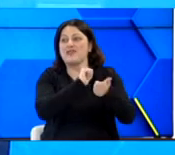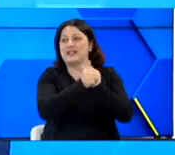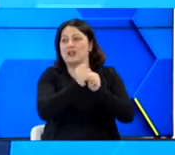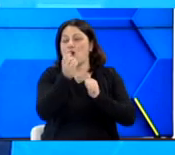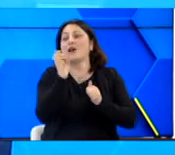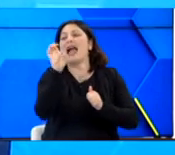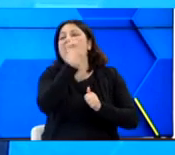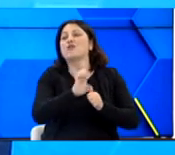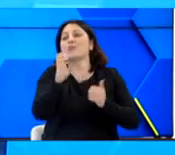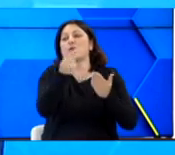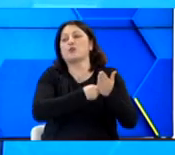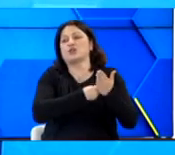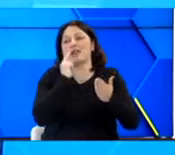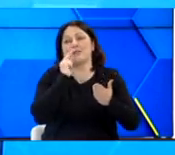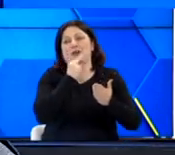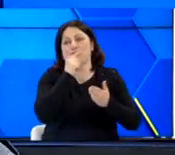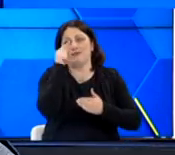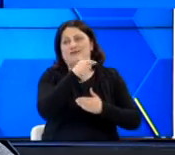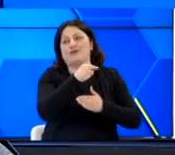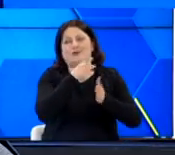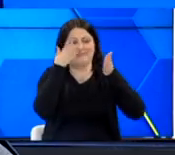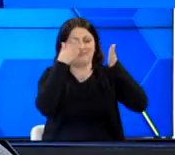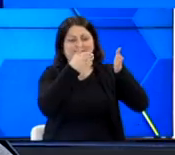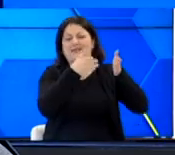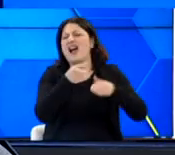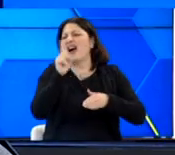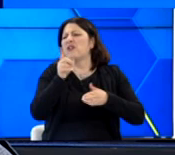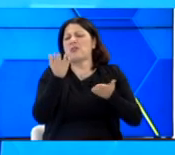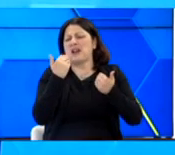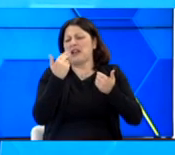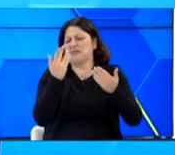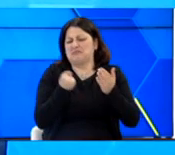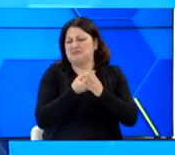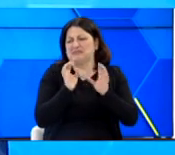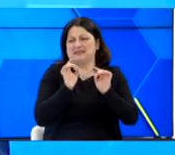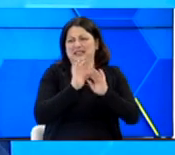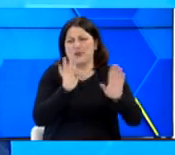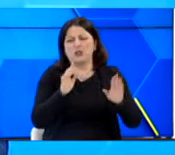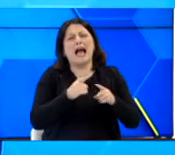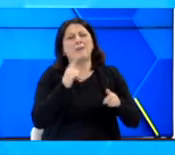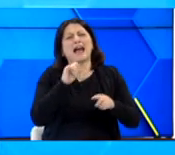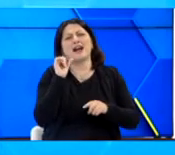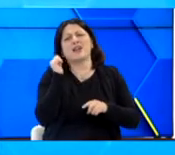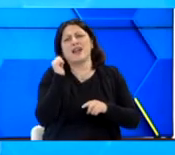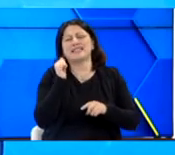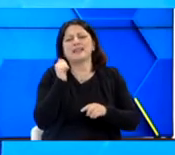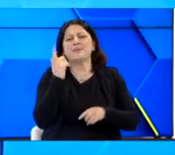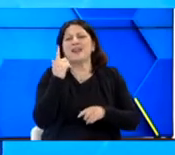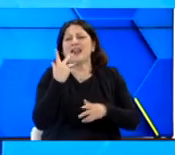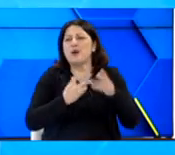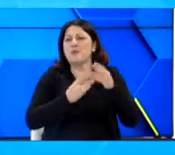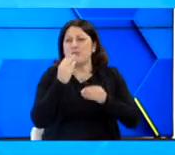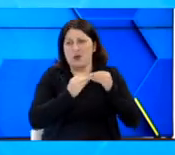Πρωτάθλημα δεν υπάρχουν σημαντικές εξελίξεις. Να πούμε απλά ότι χθες είχαμε ένα πρόβλημα, για να